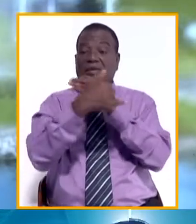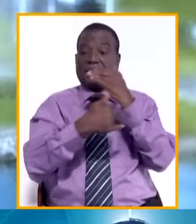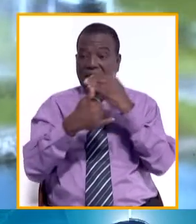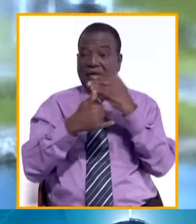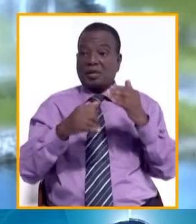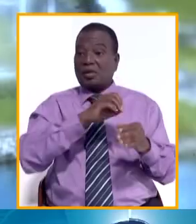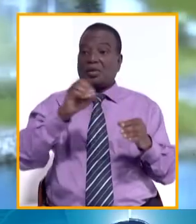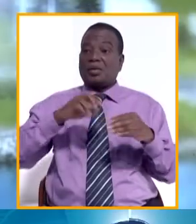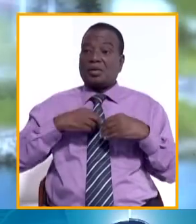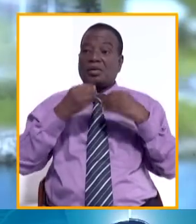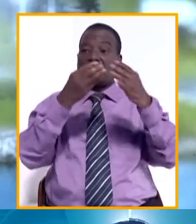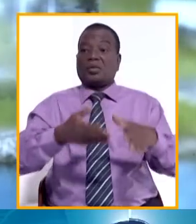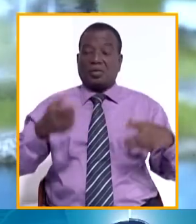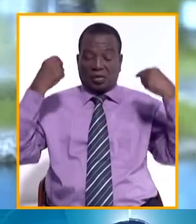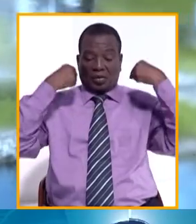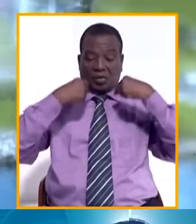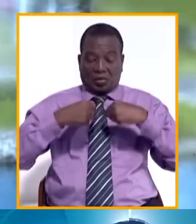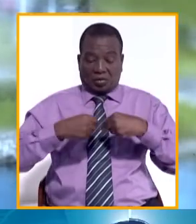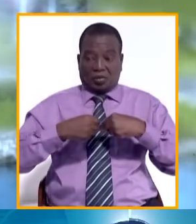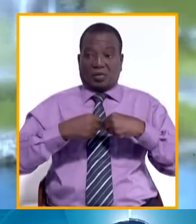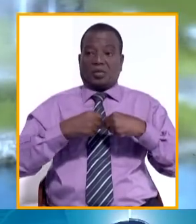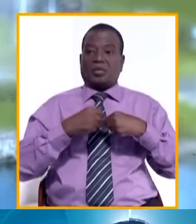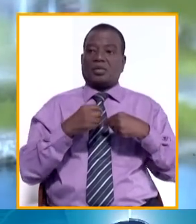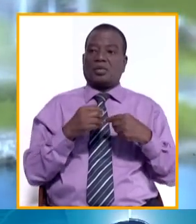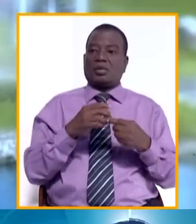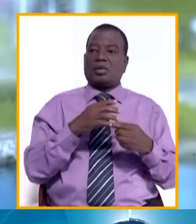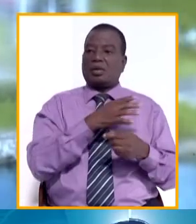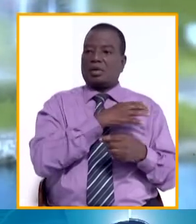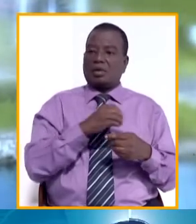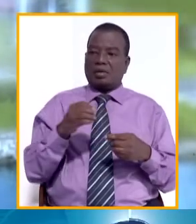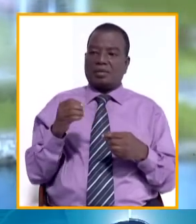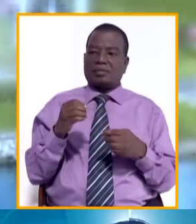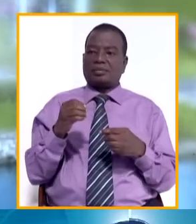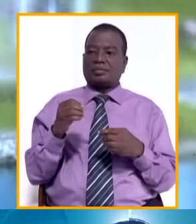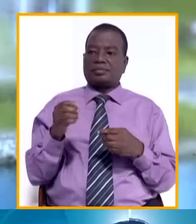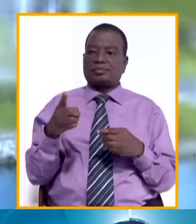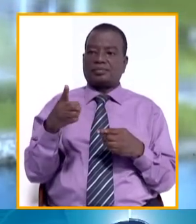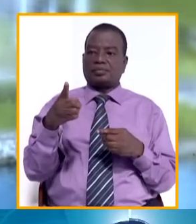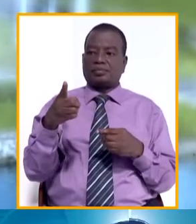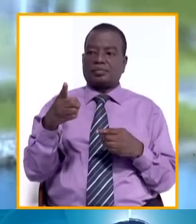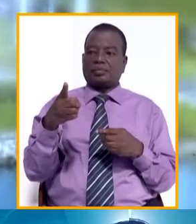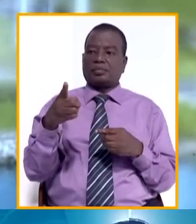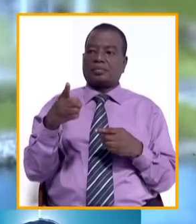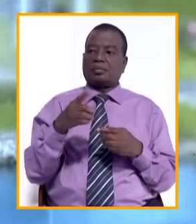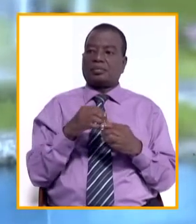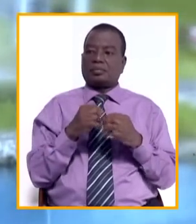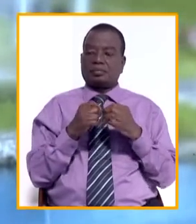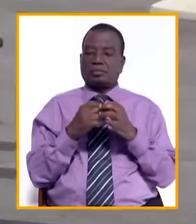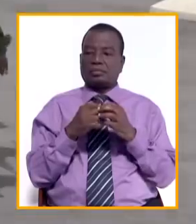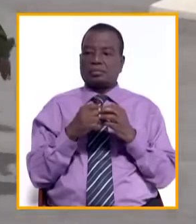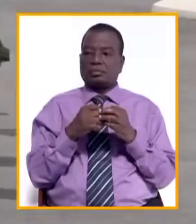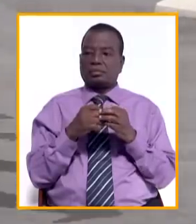national de soutien. Au nombre de 852, ils ont été décorés pour leur engagement et leur professionnalisme. Abou Sanogo.